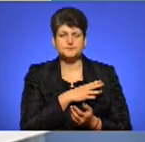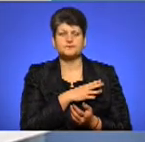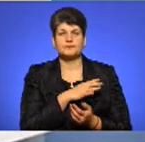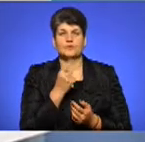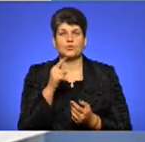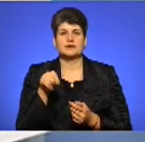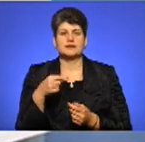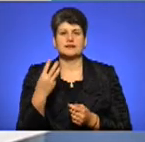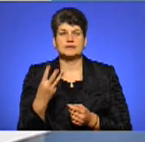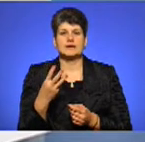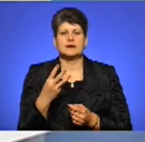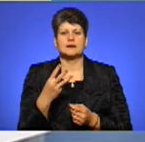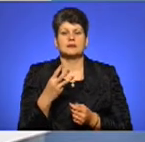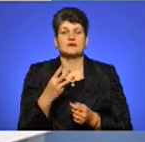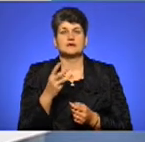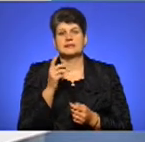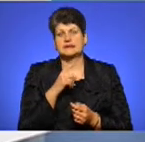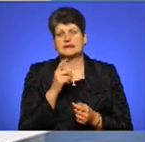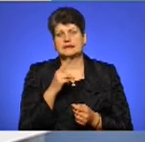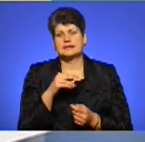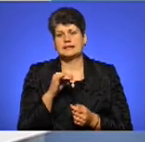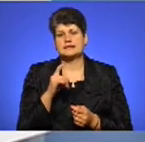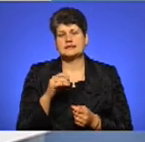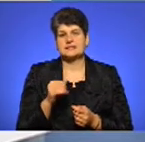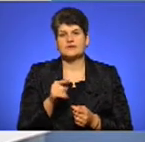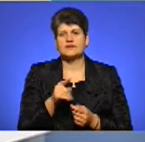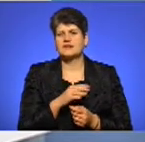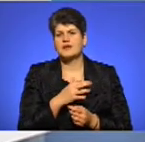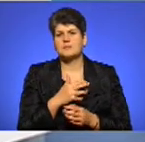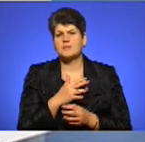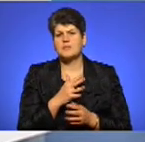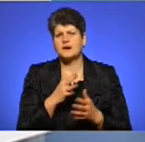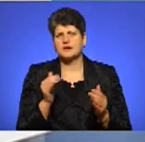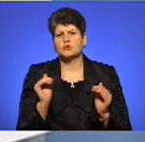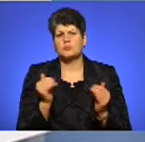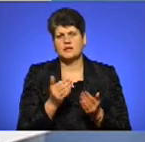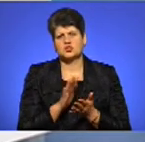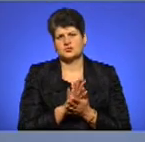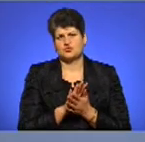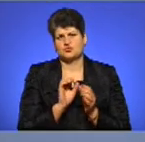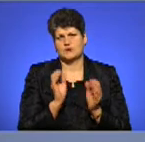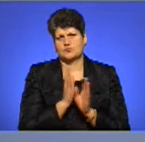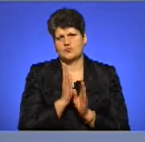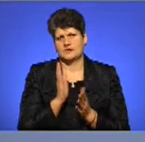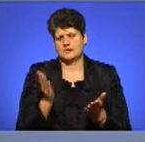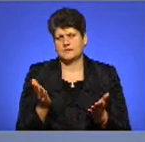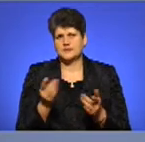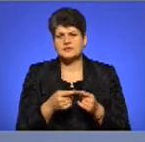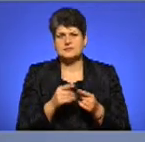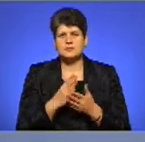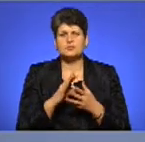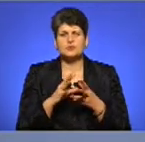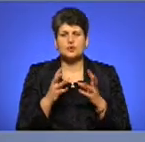1,3 бензин або 1,3 дизель, він набагато має менше забруднення. Тут треба, це має бути